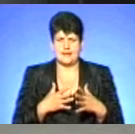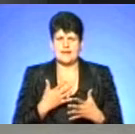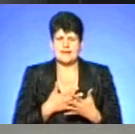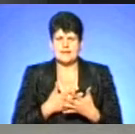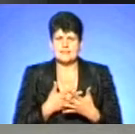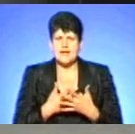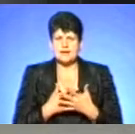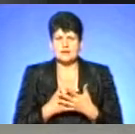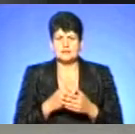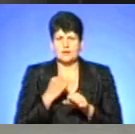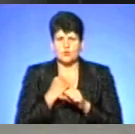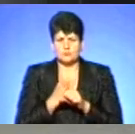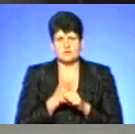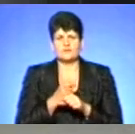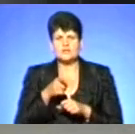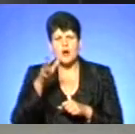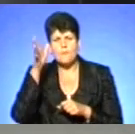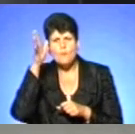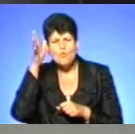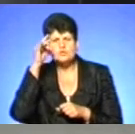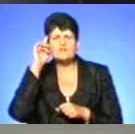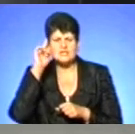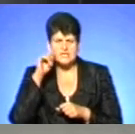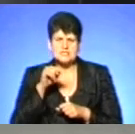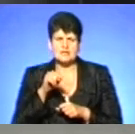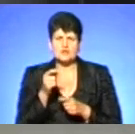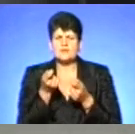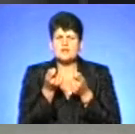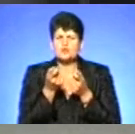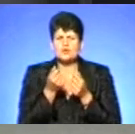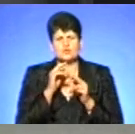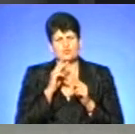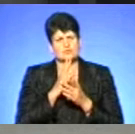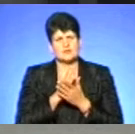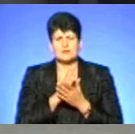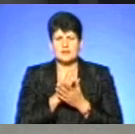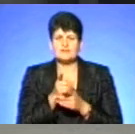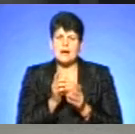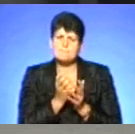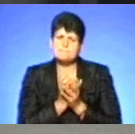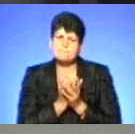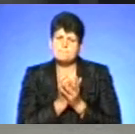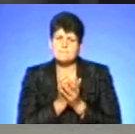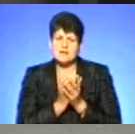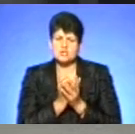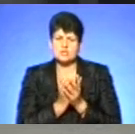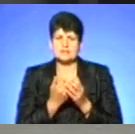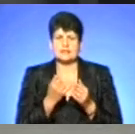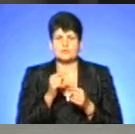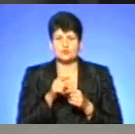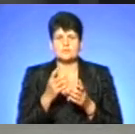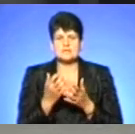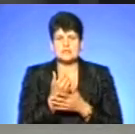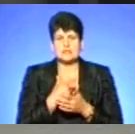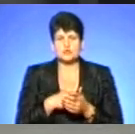для того, щоб знайти собі поживу, і для того, щоб в неї теж є вороги, і вона також намагається від